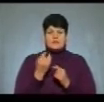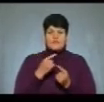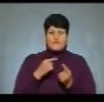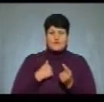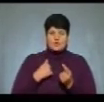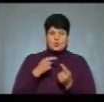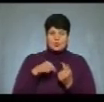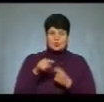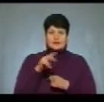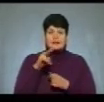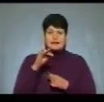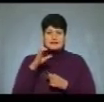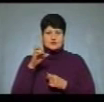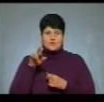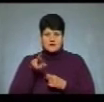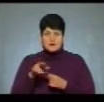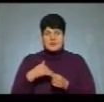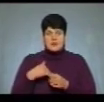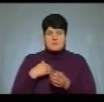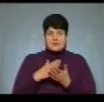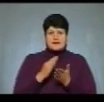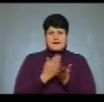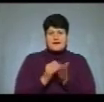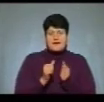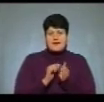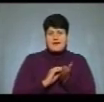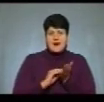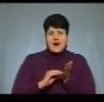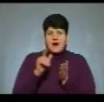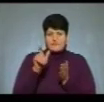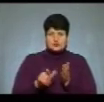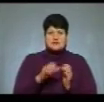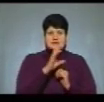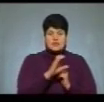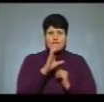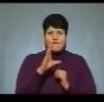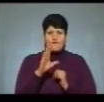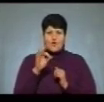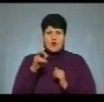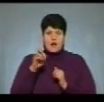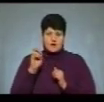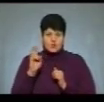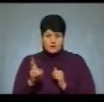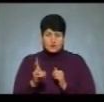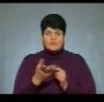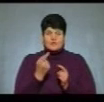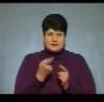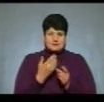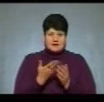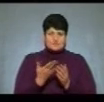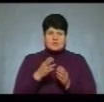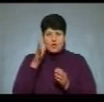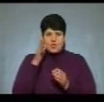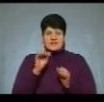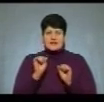УПА Лисоня». І біля мене стоїть автор цієї книги Сергій Волянюк. Пане Сергію, щойно ваш науковий керівник,